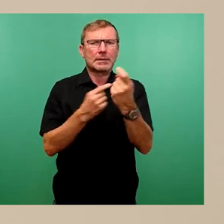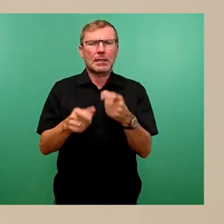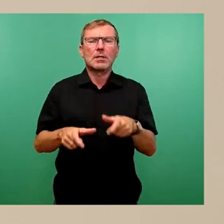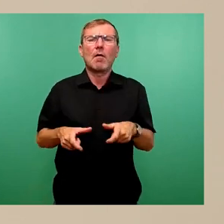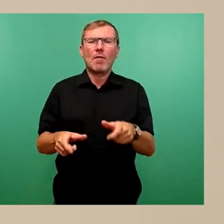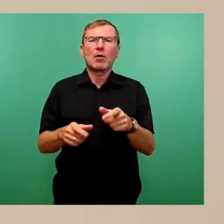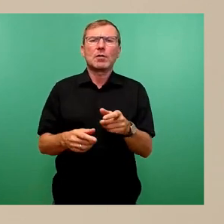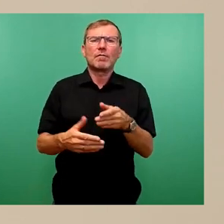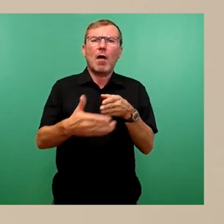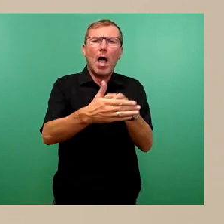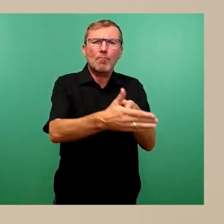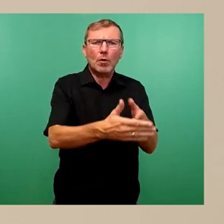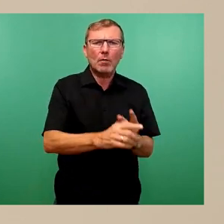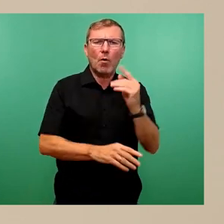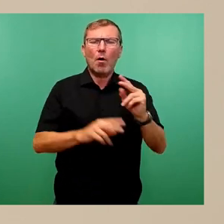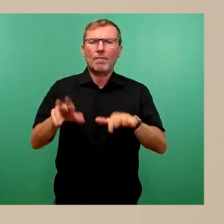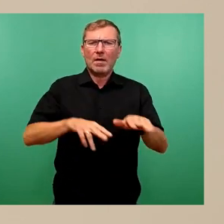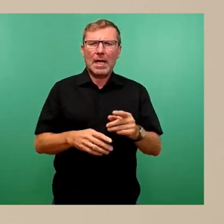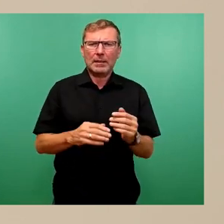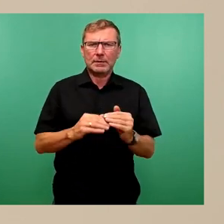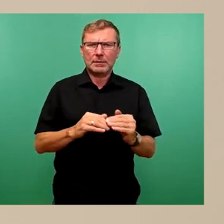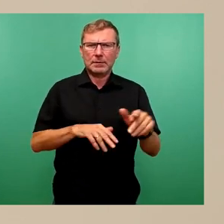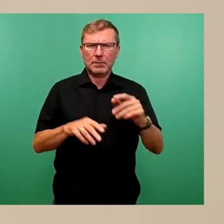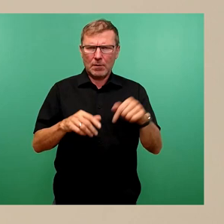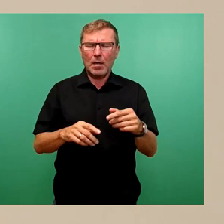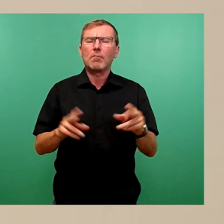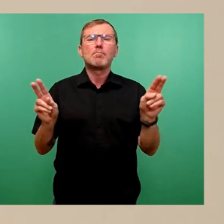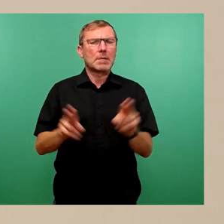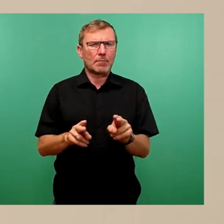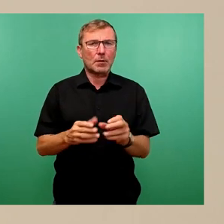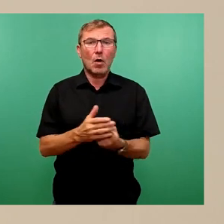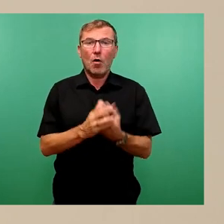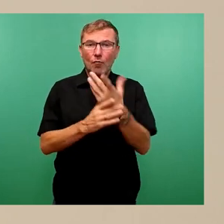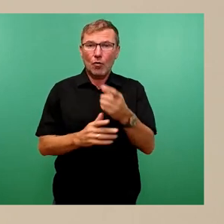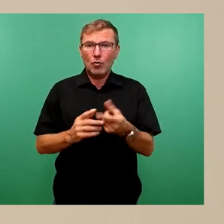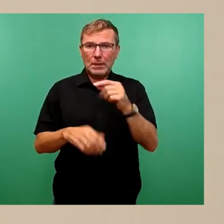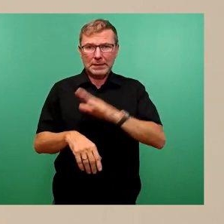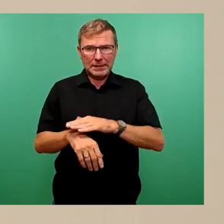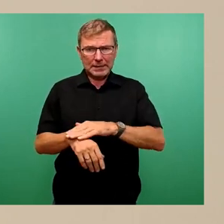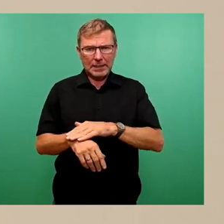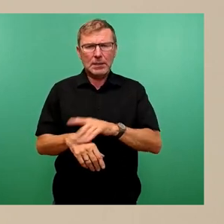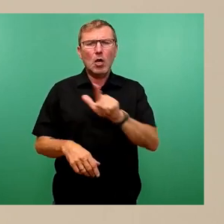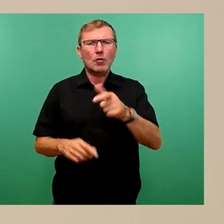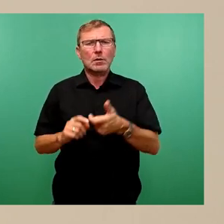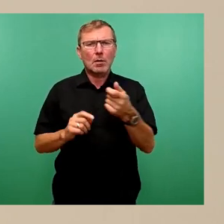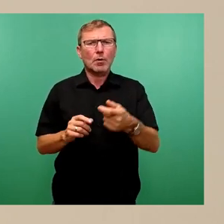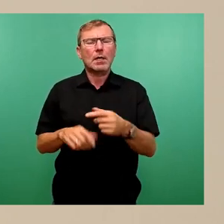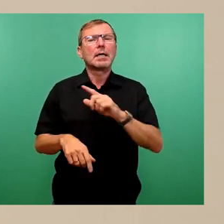Verkehrsaufkommen minimiert. Im Frühspitzenprogramm wurden die Freigabezeiten für die Loeschwitzer Brücke verlängert.